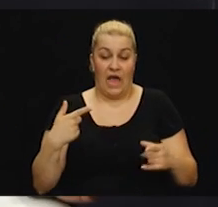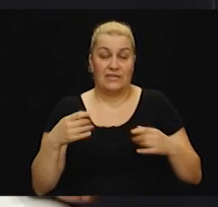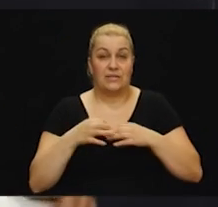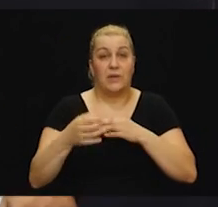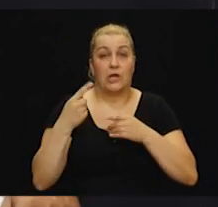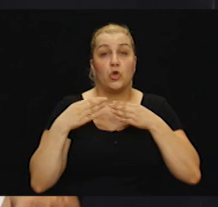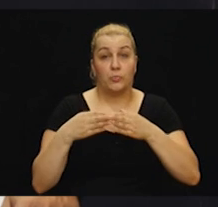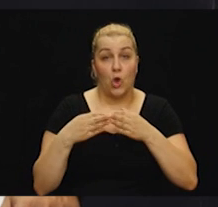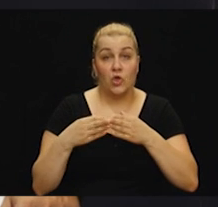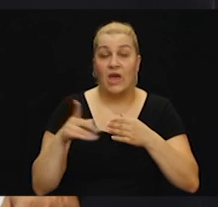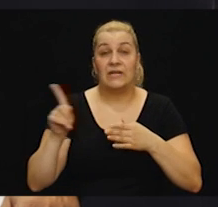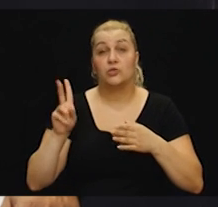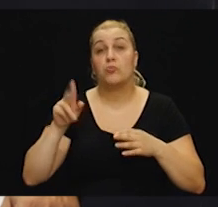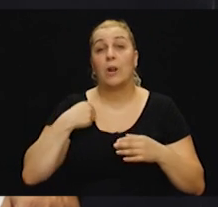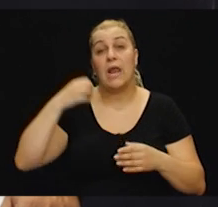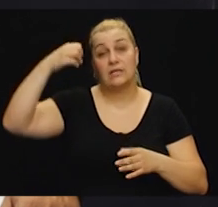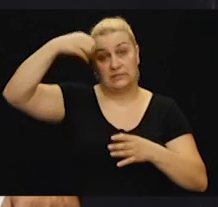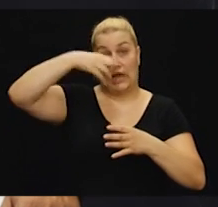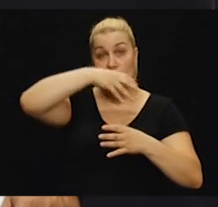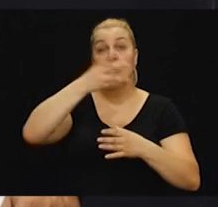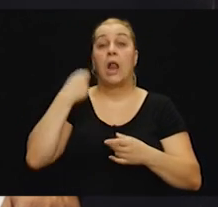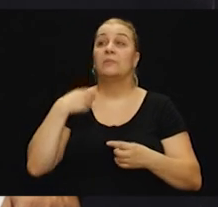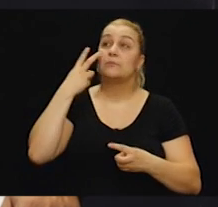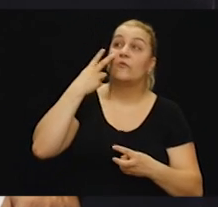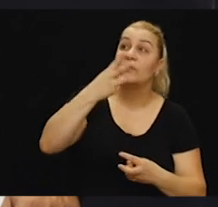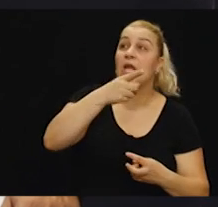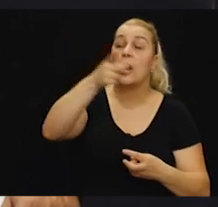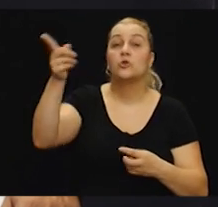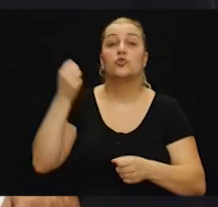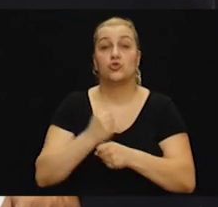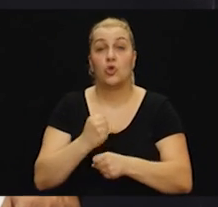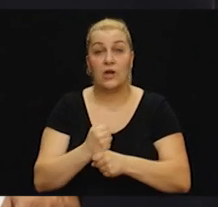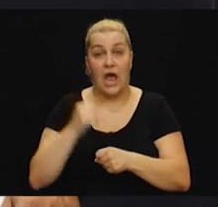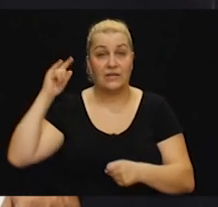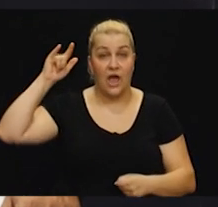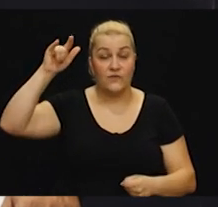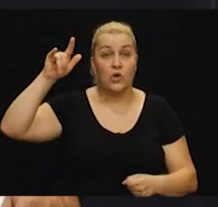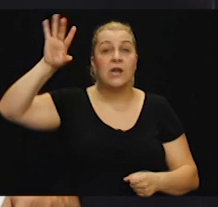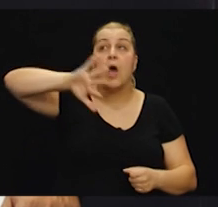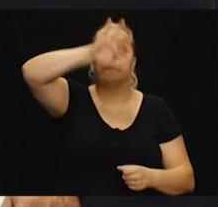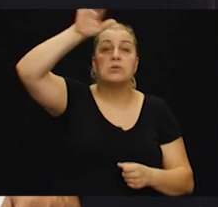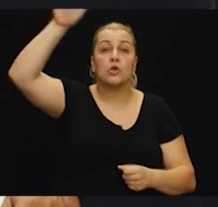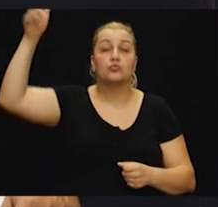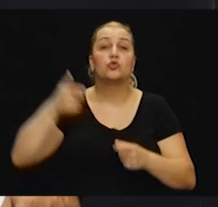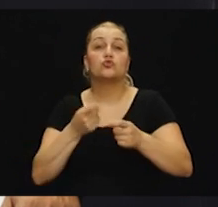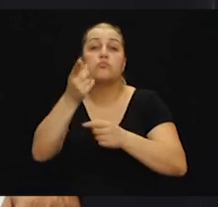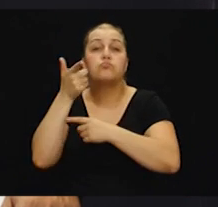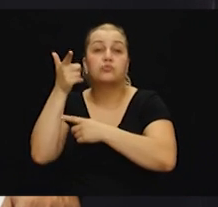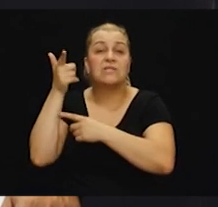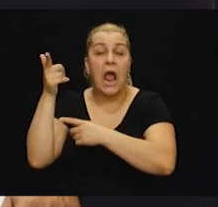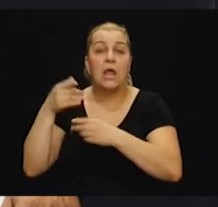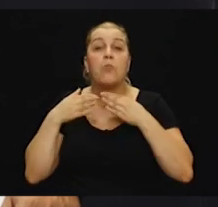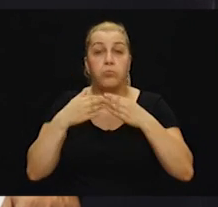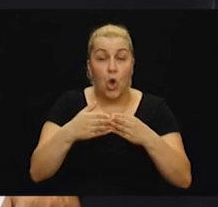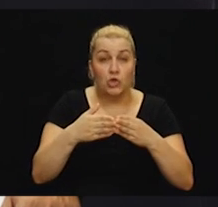bombama gađat. Ali smo vidjeli njihova djelovanja gori po našim ljudima. Iznad na brdu ovih što su pucali sa zoljama po